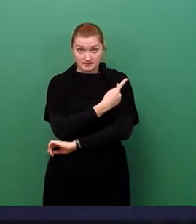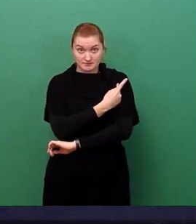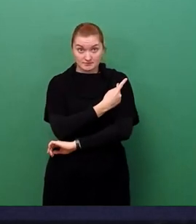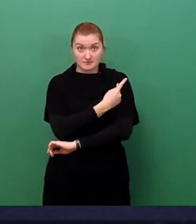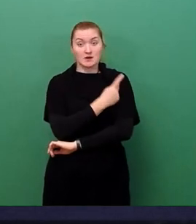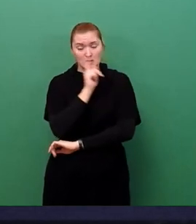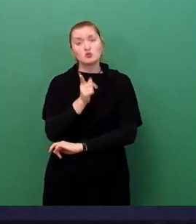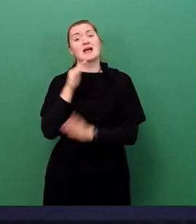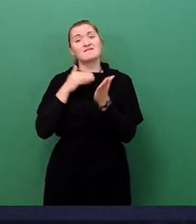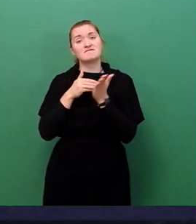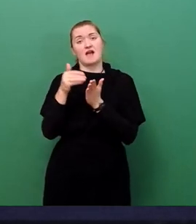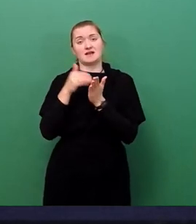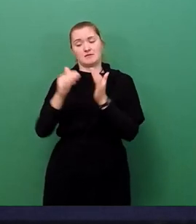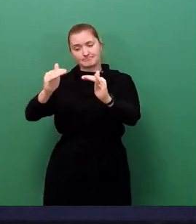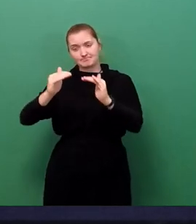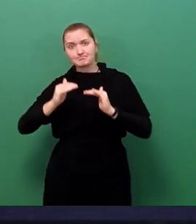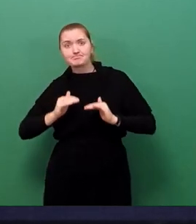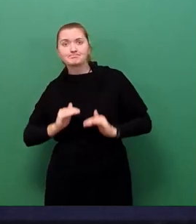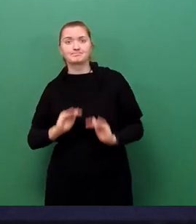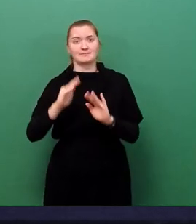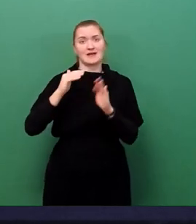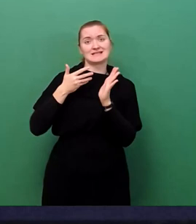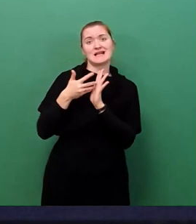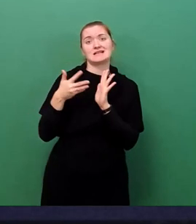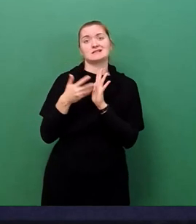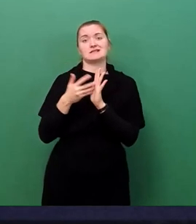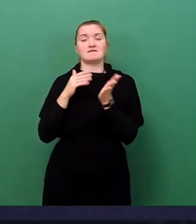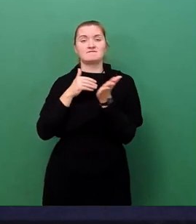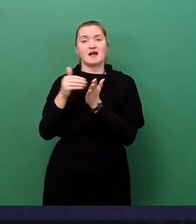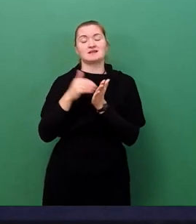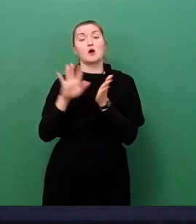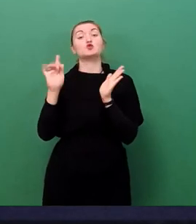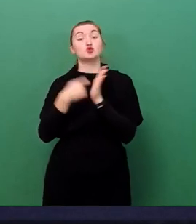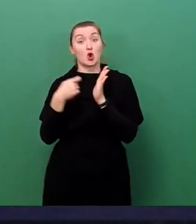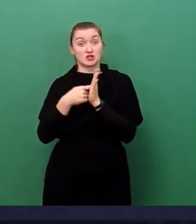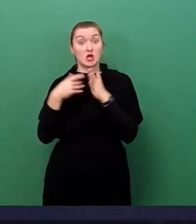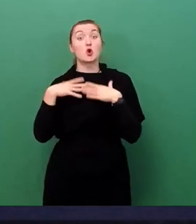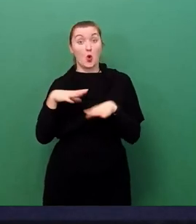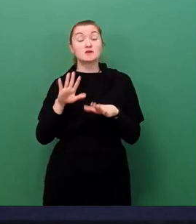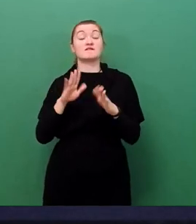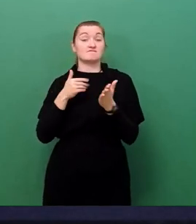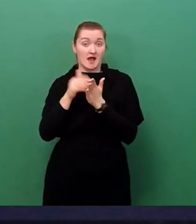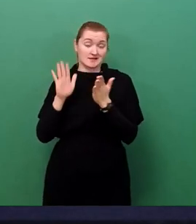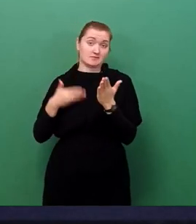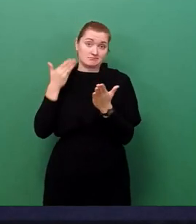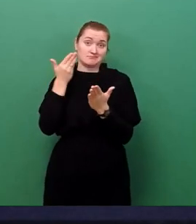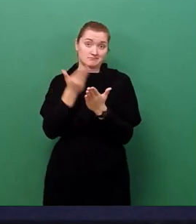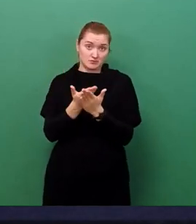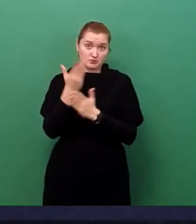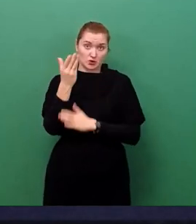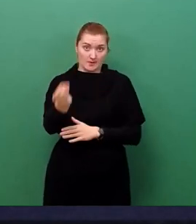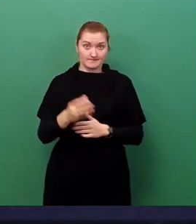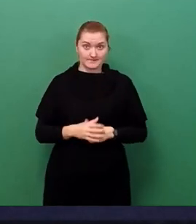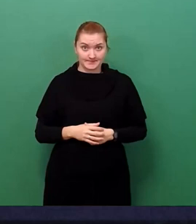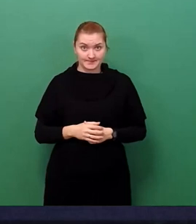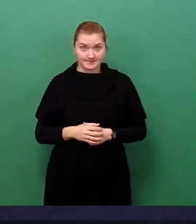niederschwellige und ein kostenloser Zugang zu Testangeboten bereitgestellt werden. Zitat